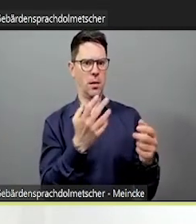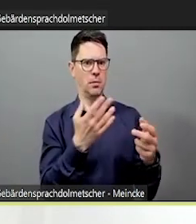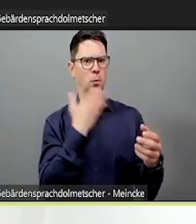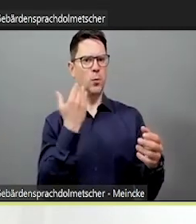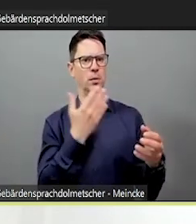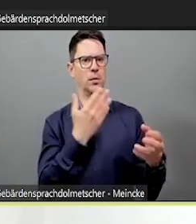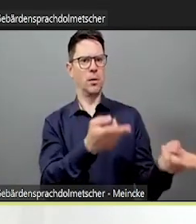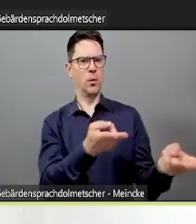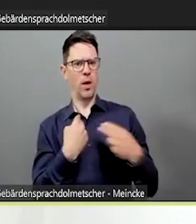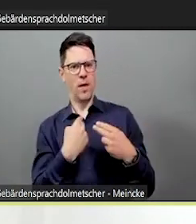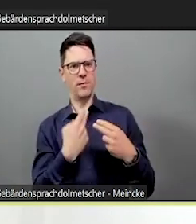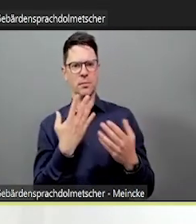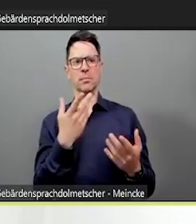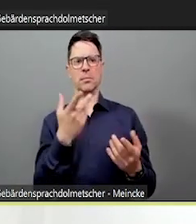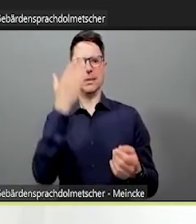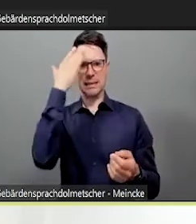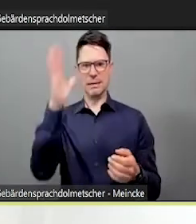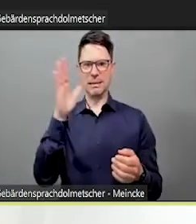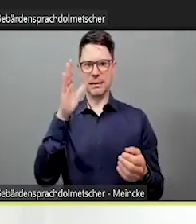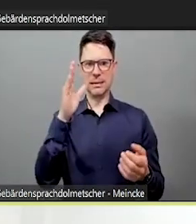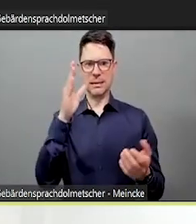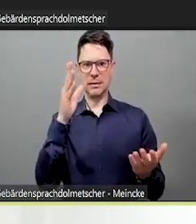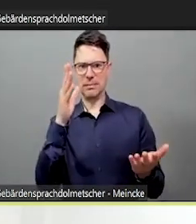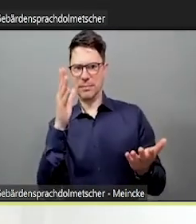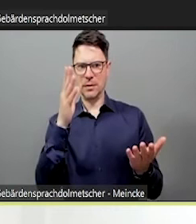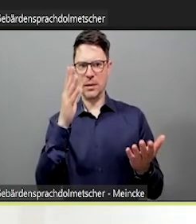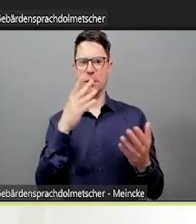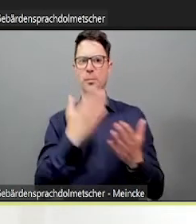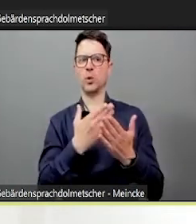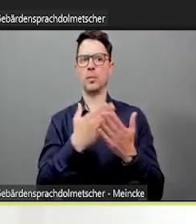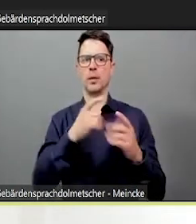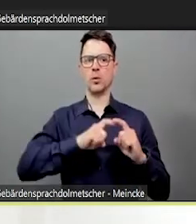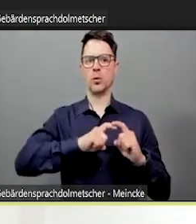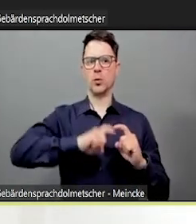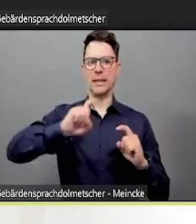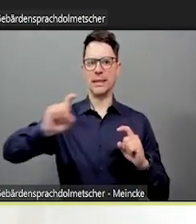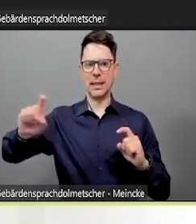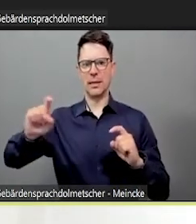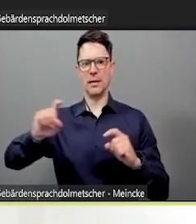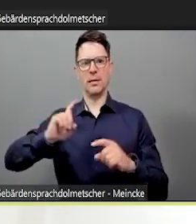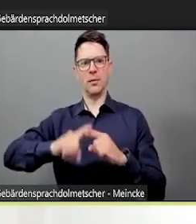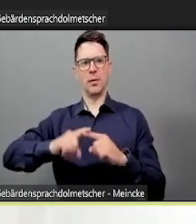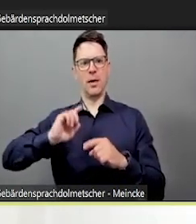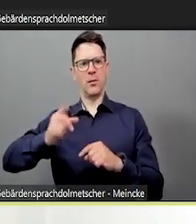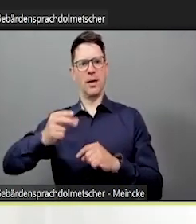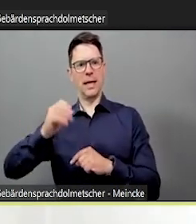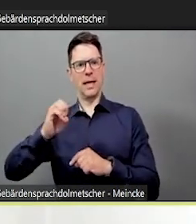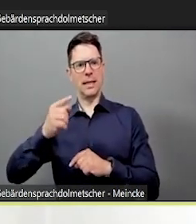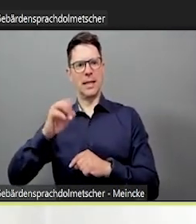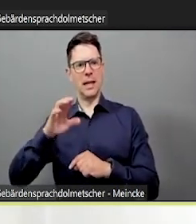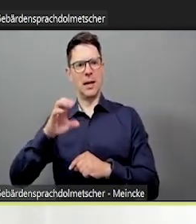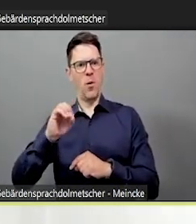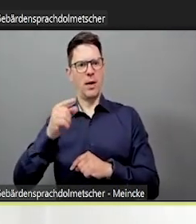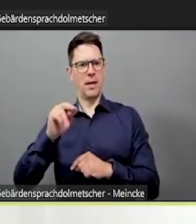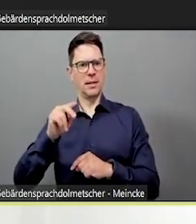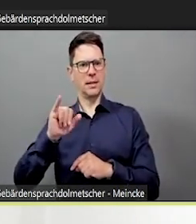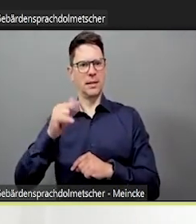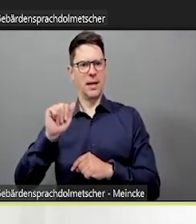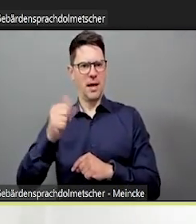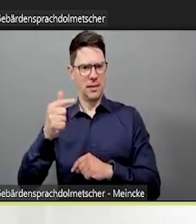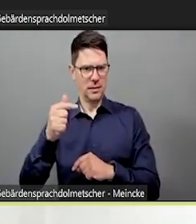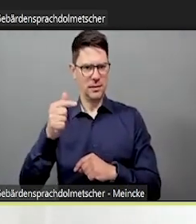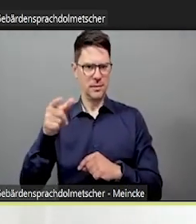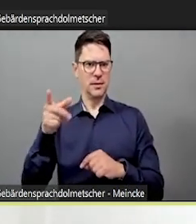um sie zu erfahren? Also funktioniert das mit dem digitalen Abfragen oft nicht. Das Nächste ist, das wissen Sie sicherlich auch schon,